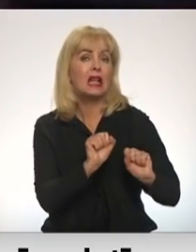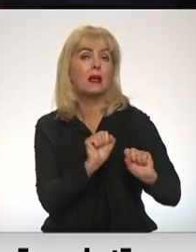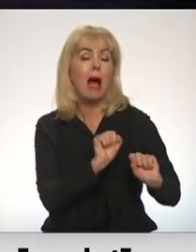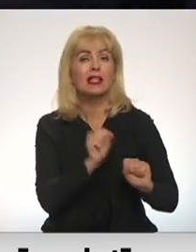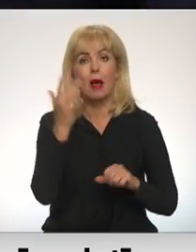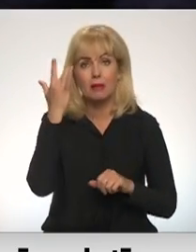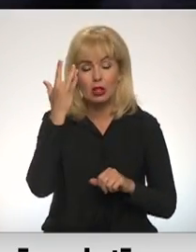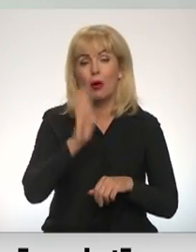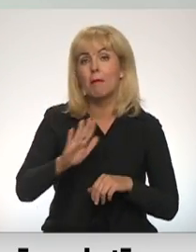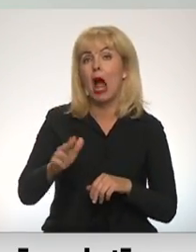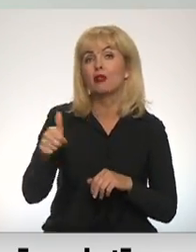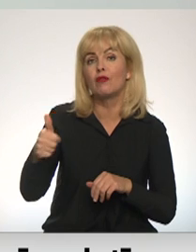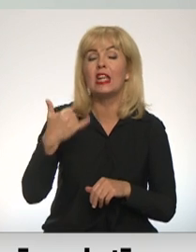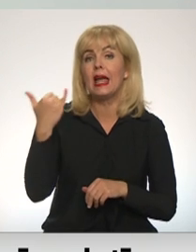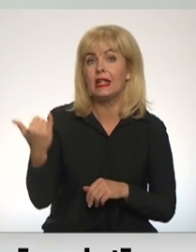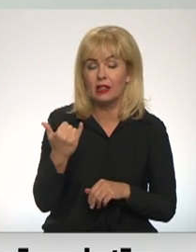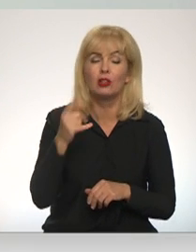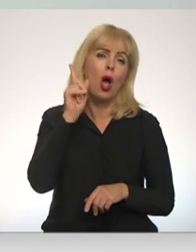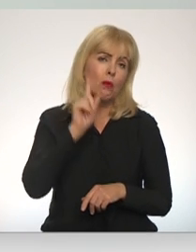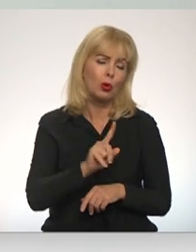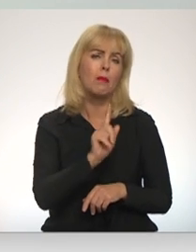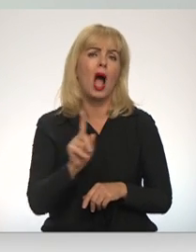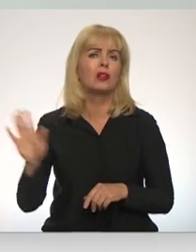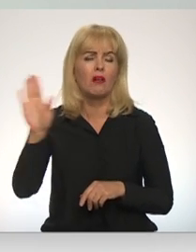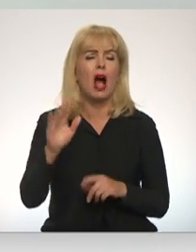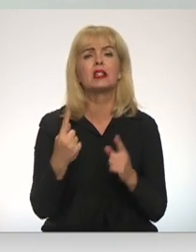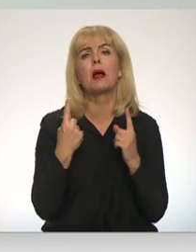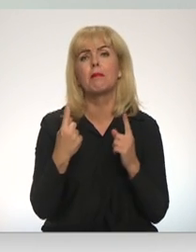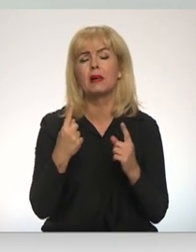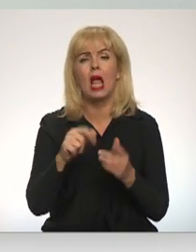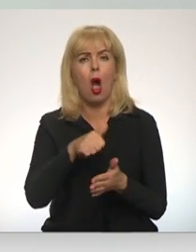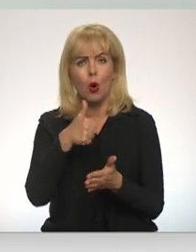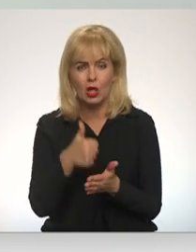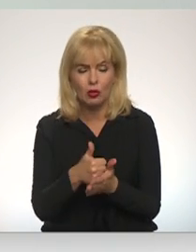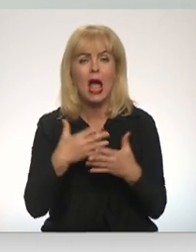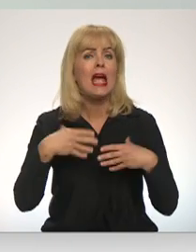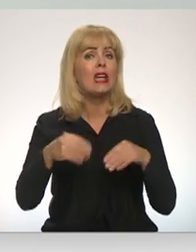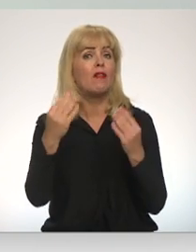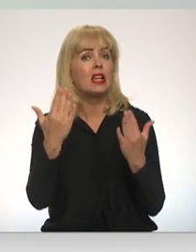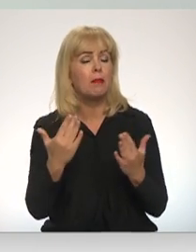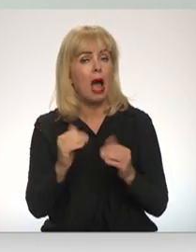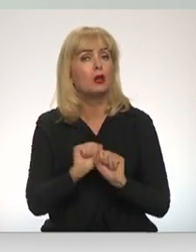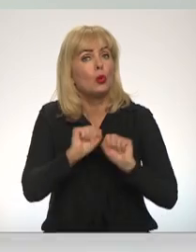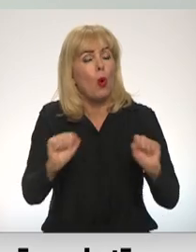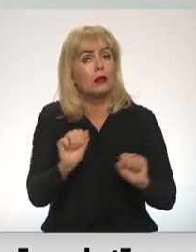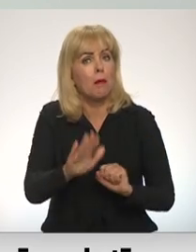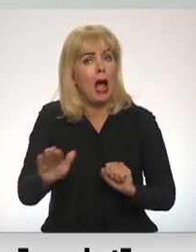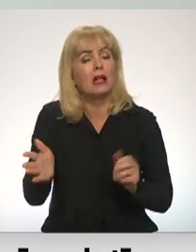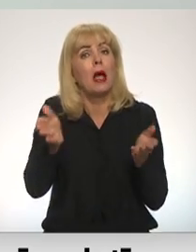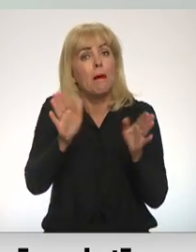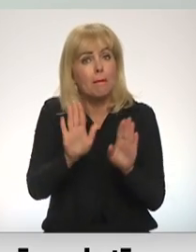labākajām interesēm. Katrai valstī prioritārā kārtībā būtu jāveic attiecīgi pasākumu, lai nodrošinātu bērnam iespēju palikt